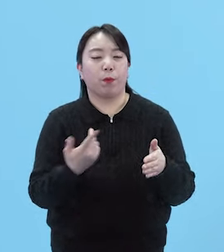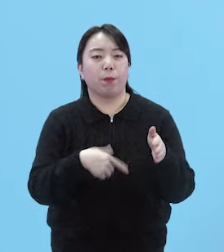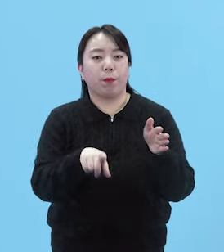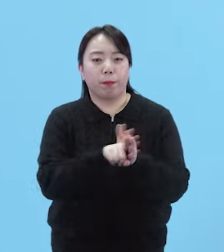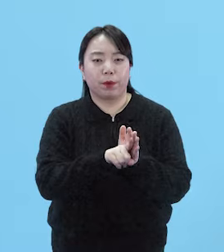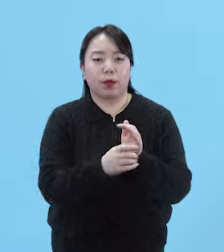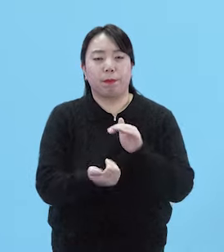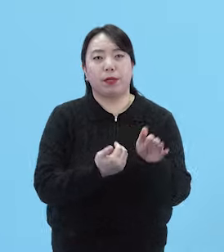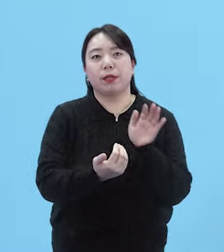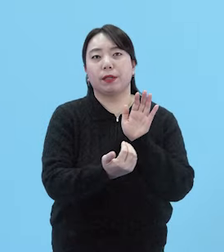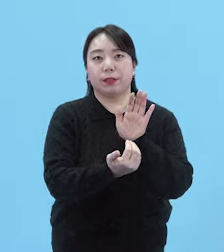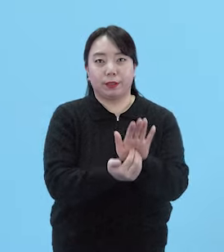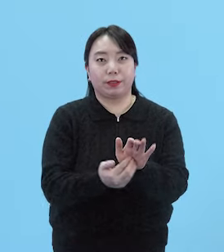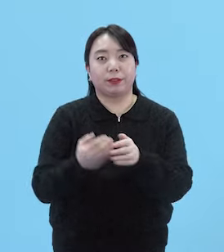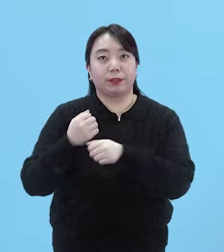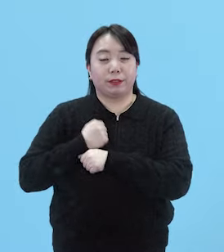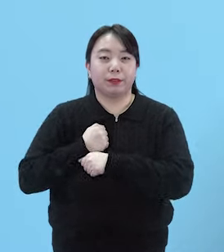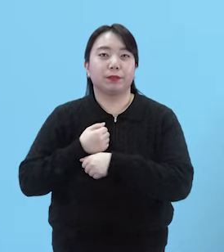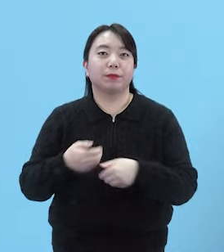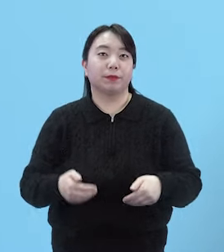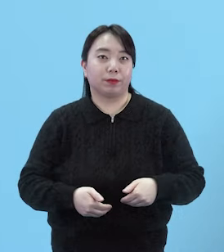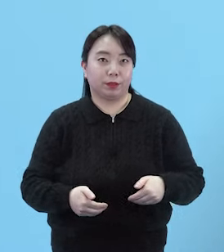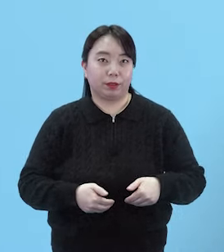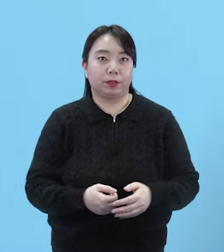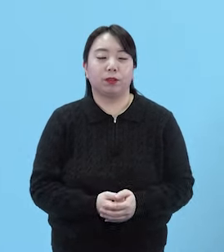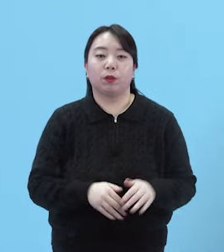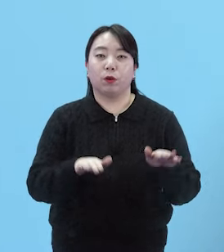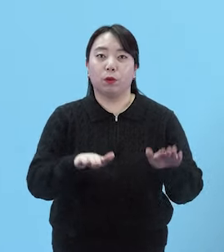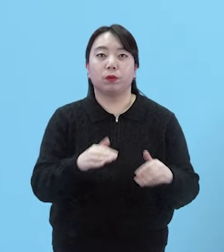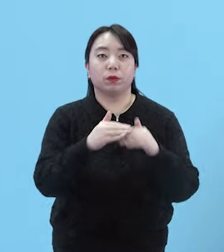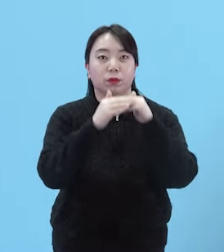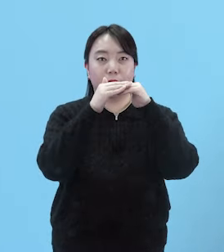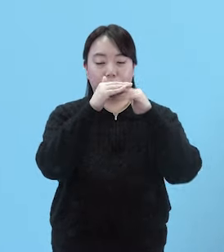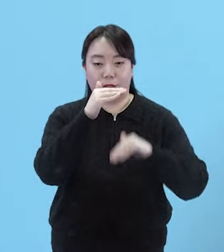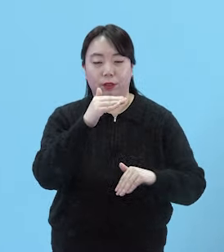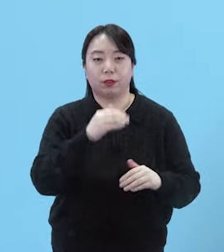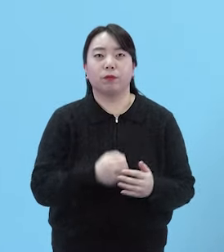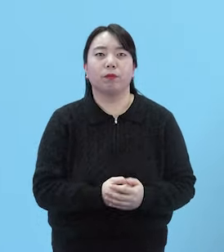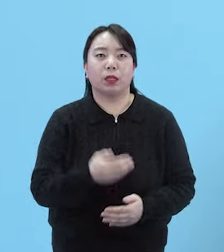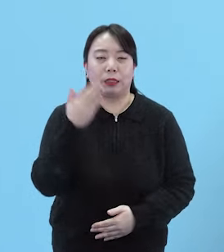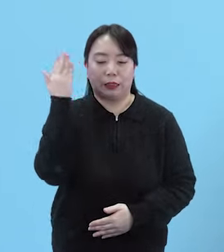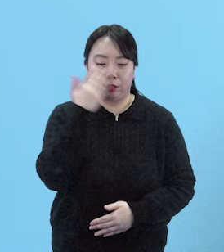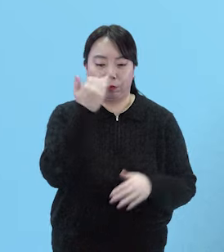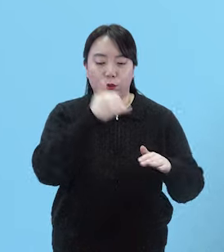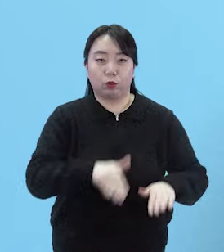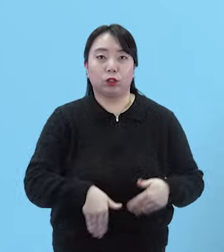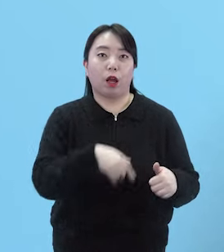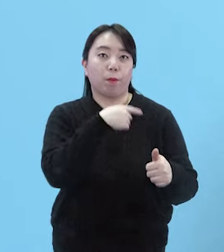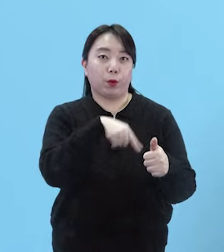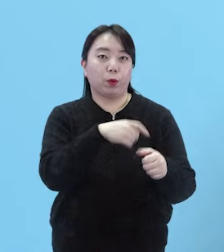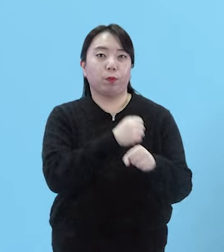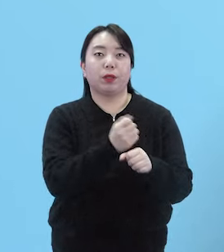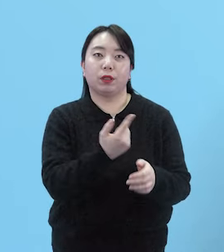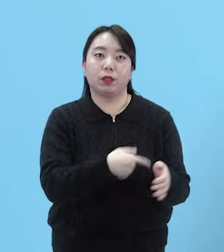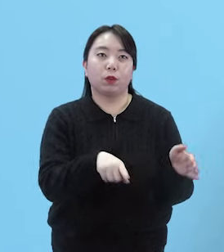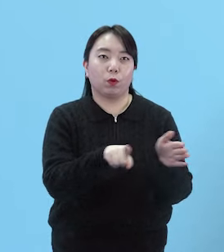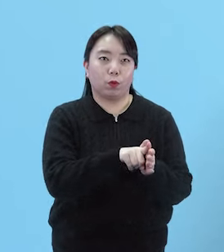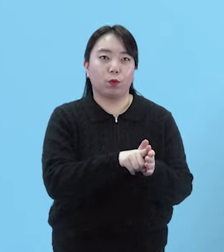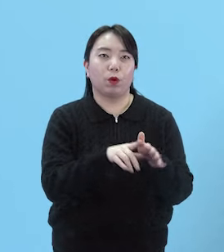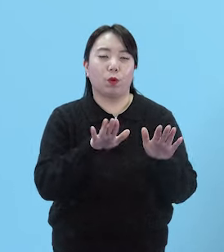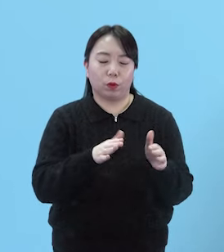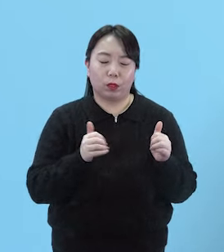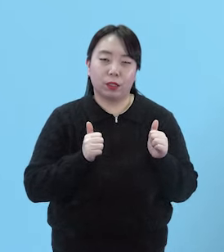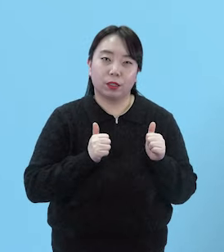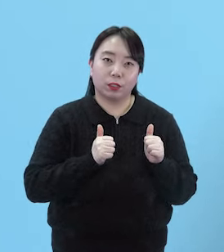예방법을 꼭 지키면 좋겠죠? 네 오늘 충남 에디위슈는요 청렴한 충남 교육을 만들기 위해 오늘도